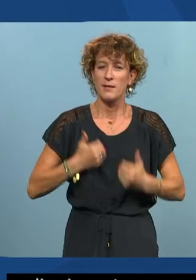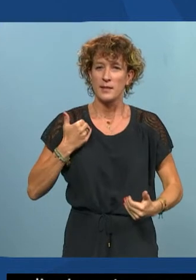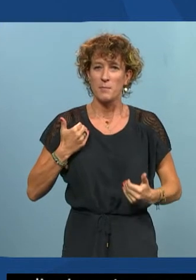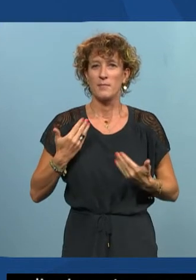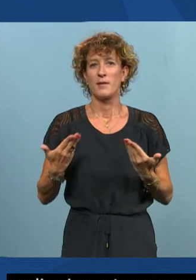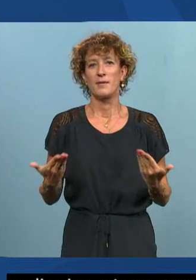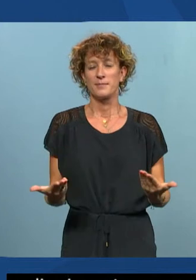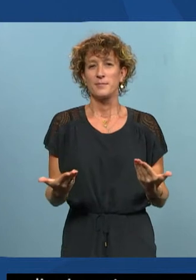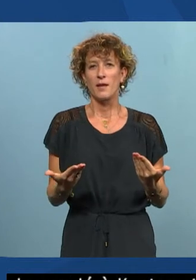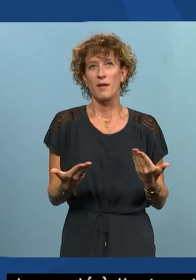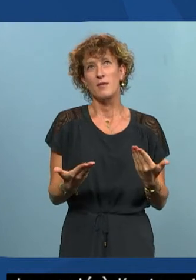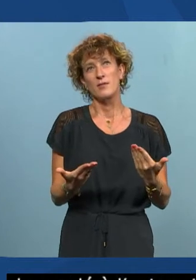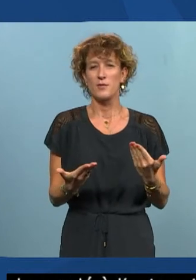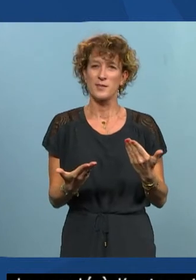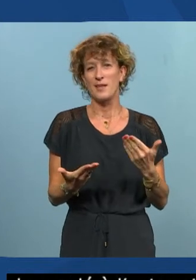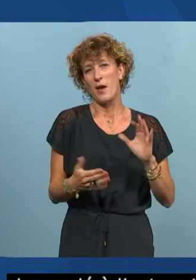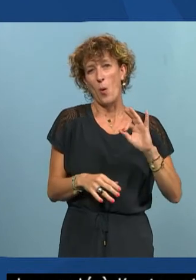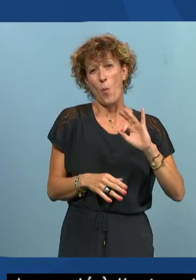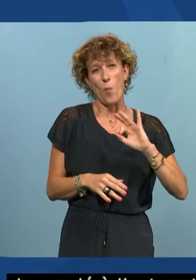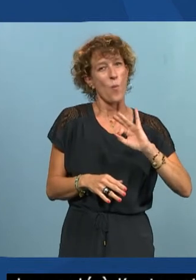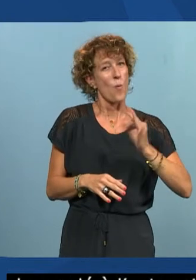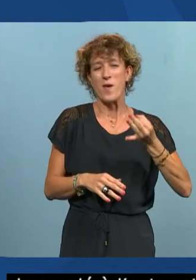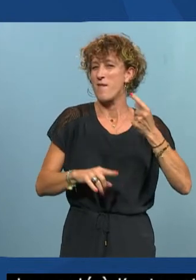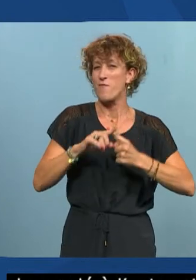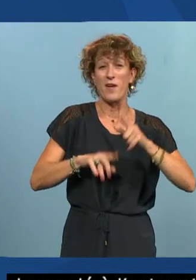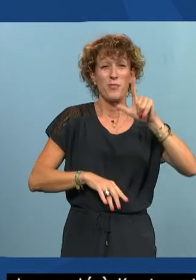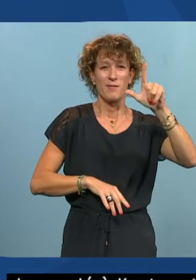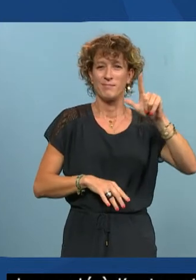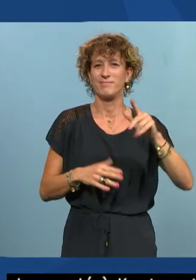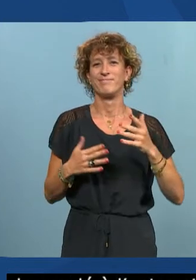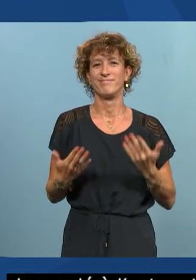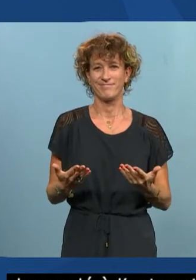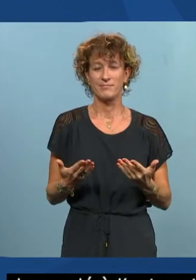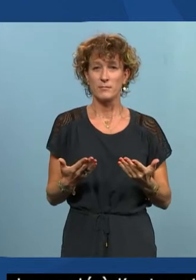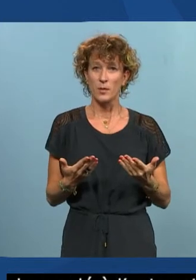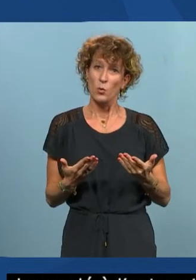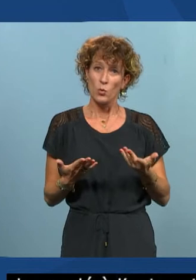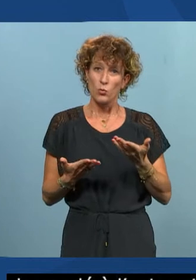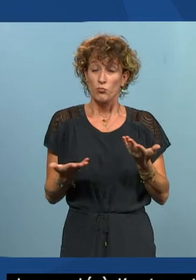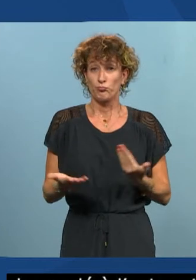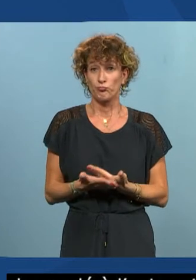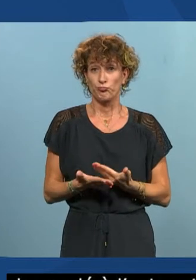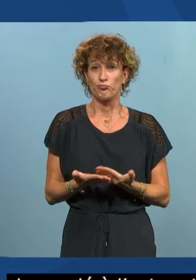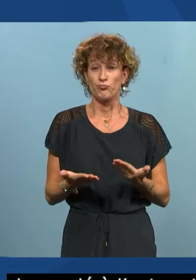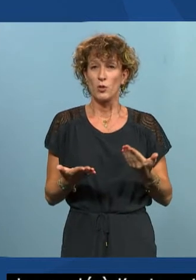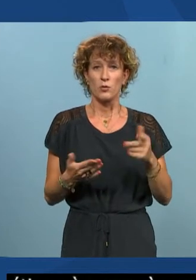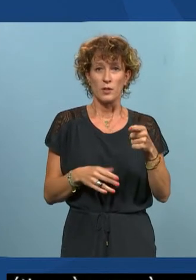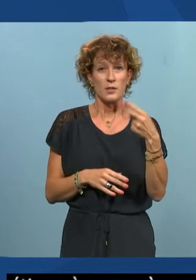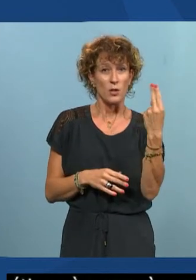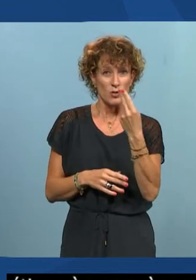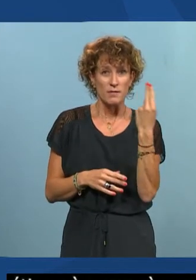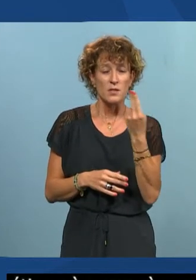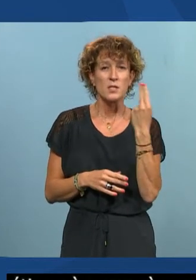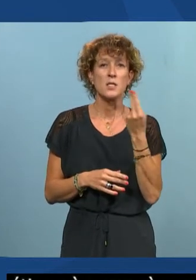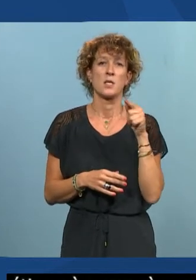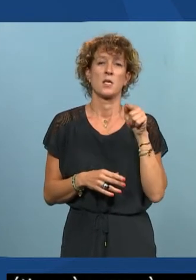voilà, ça faisait un oui à la puissance d'eux, en tout cas. Donc, nous sommes partis, donc c'est l'université qui est partie, on va dire,